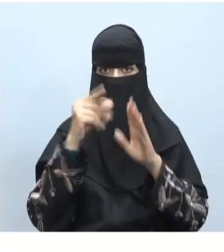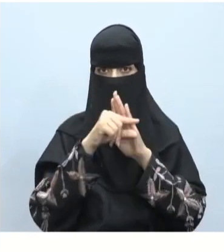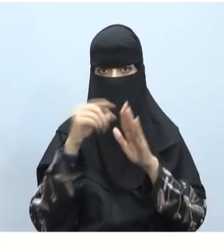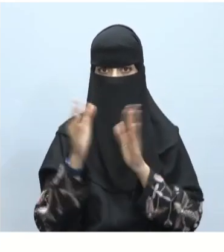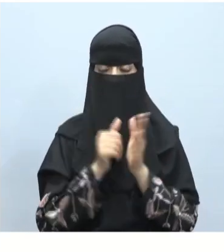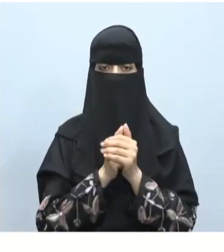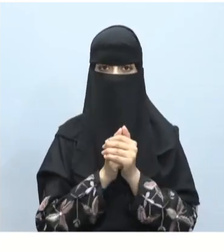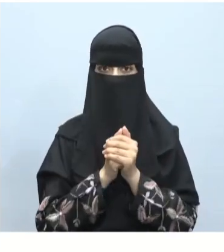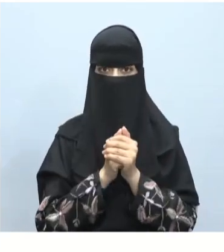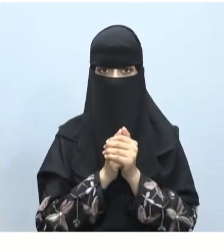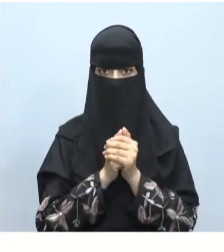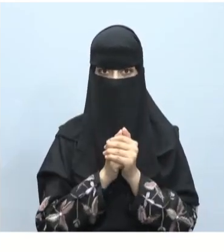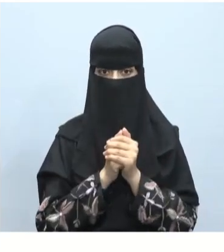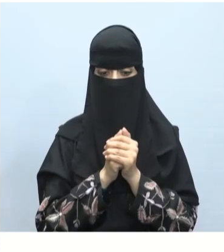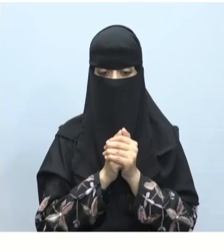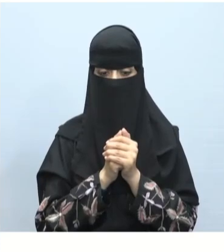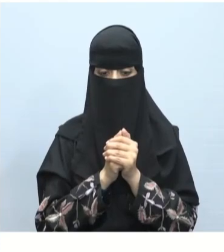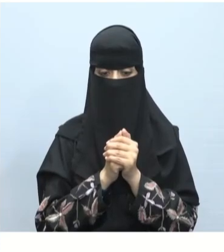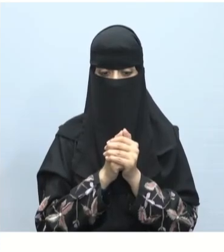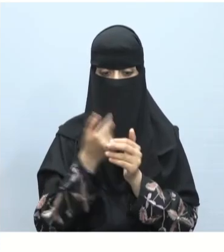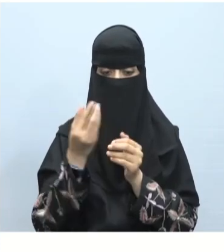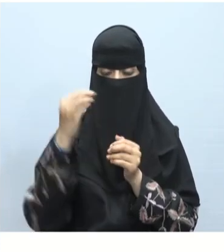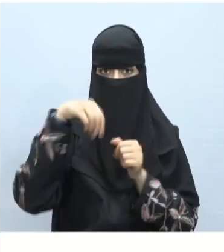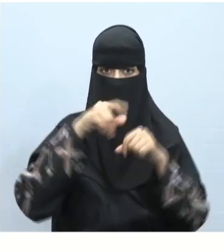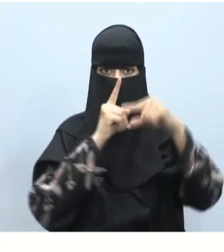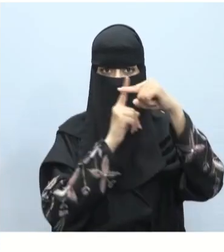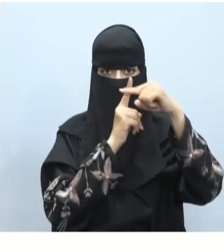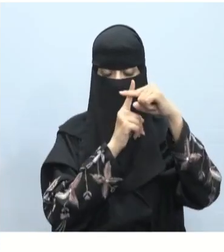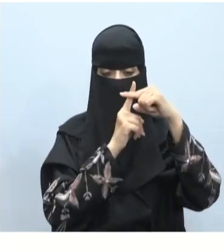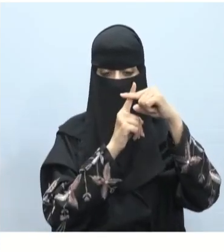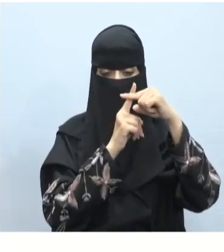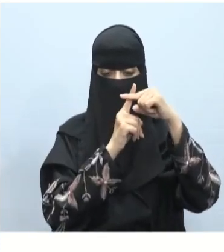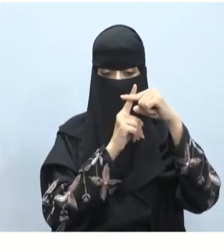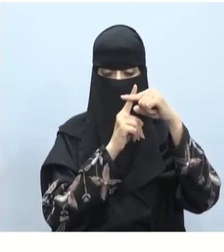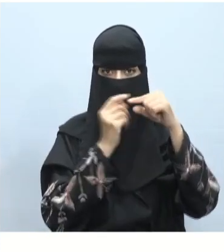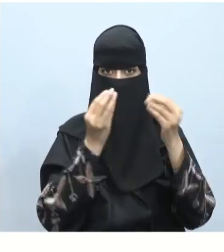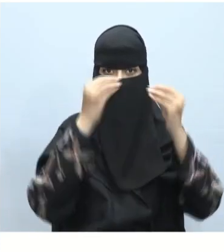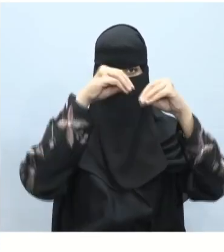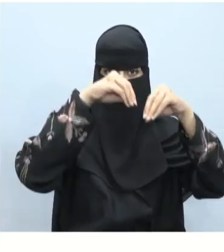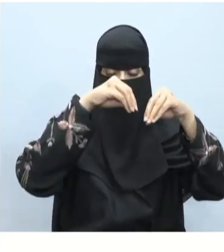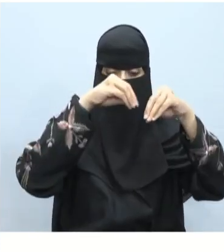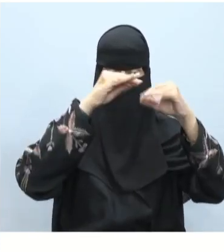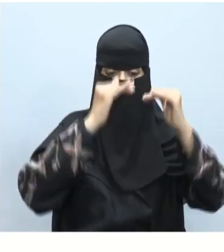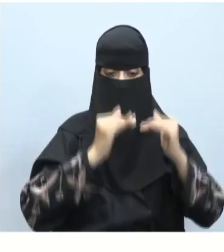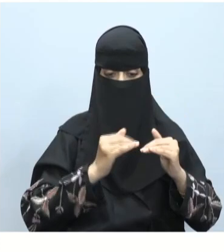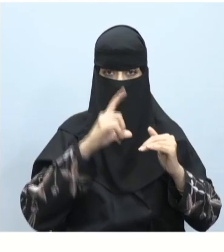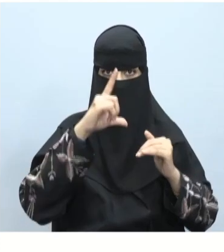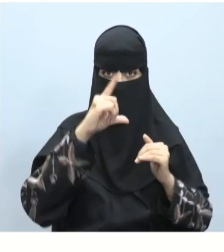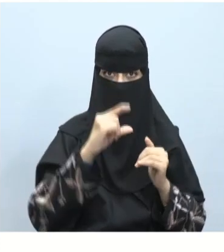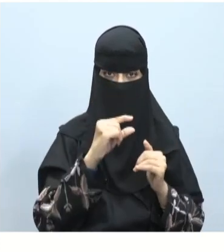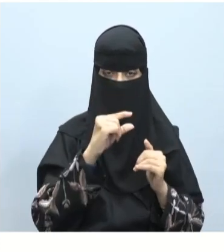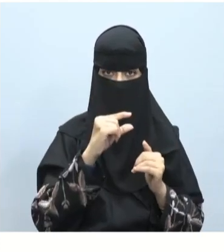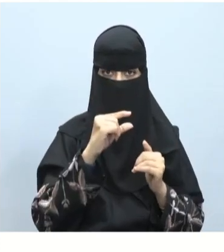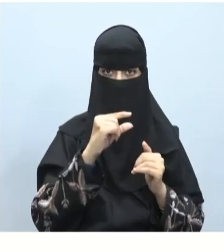للأنشطة وعنوان لكل منها لإضافة الصور نقوم بالضغط على رمز الإضافة علامة الزائد بعد